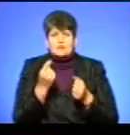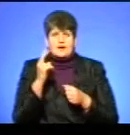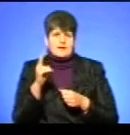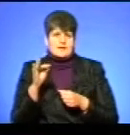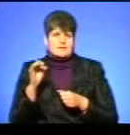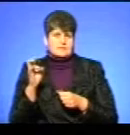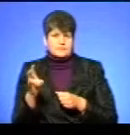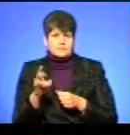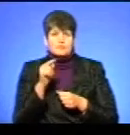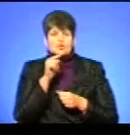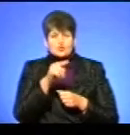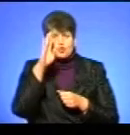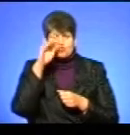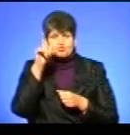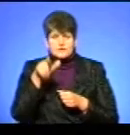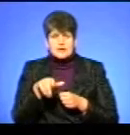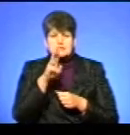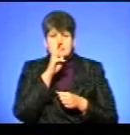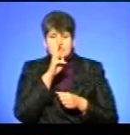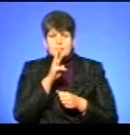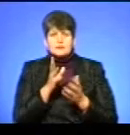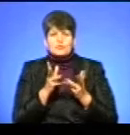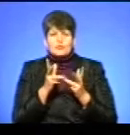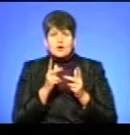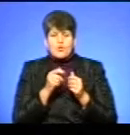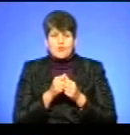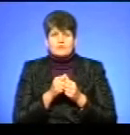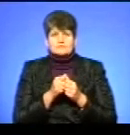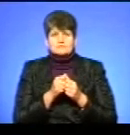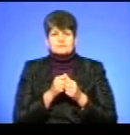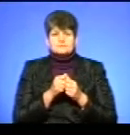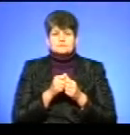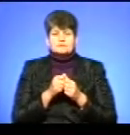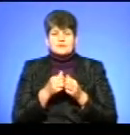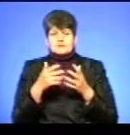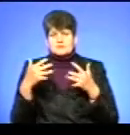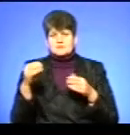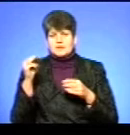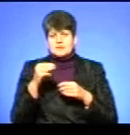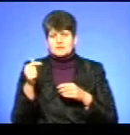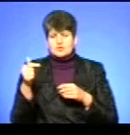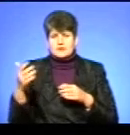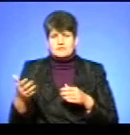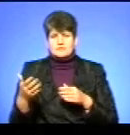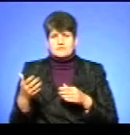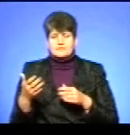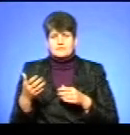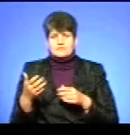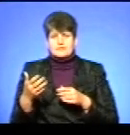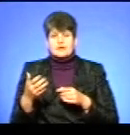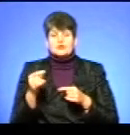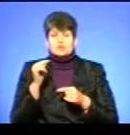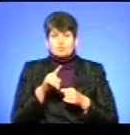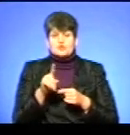У цього чоловіка нараховано заробітну плату за жовтий 70 тисяч гривень. пораховувати на особистості, я здаєш такими спробуємо фактажами. Власне,